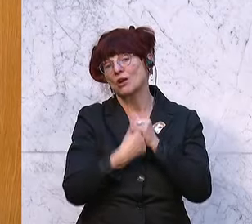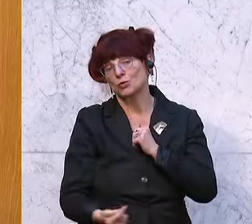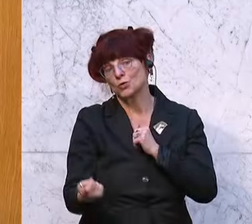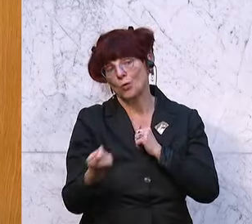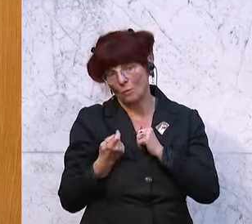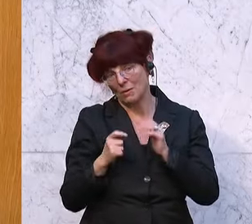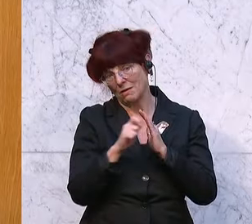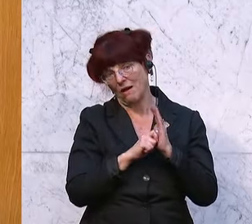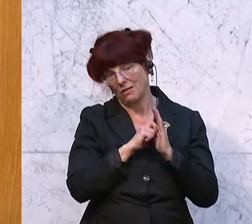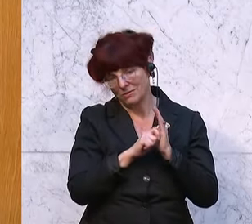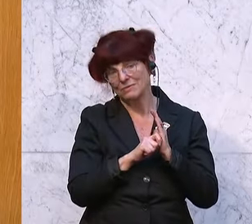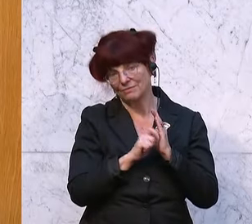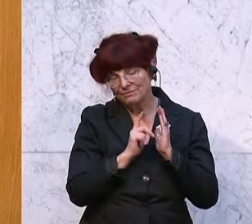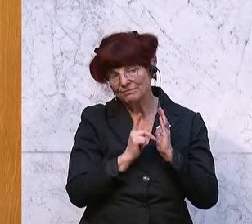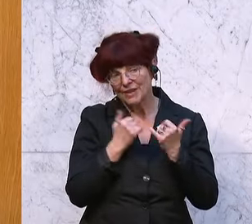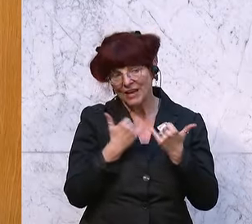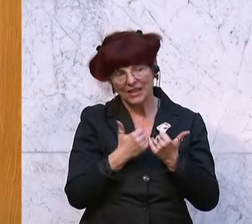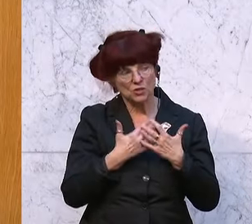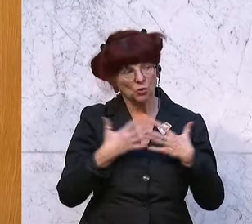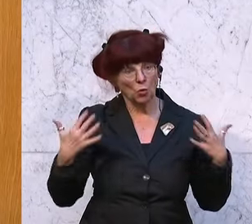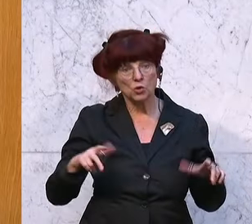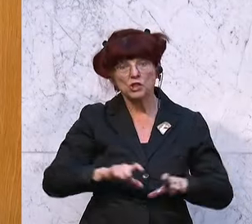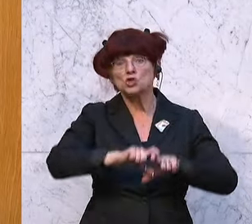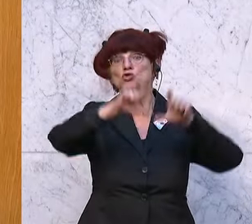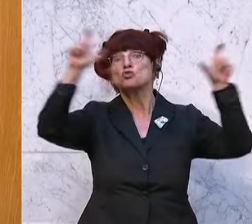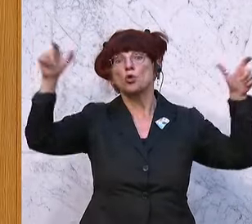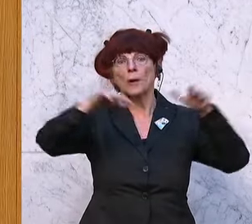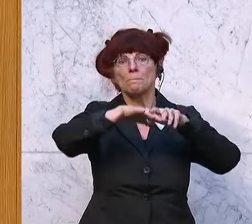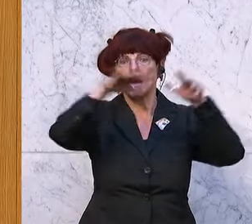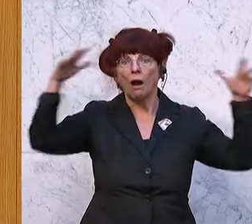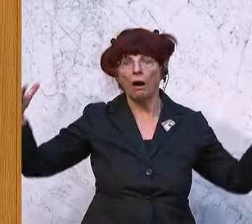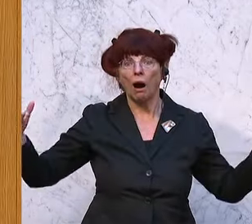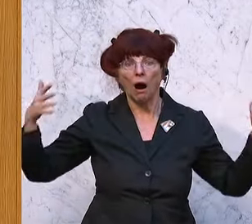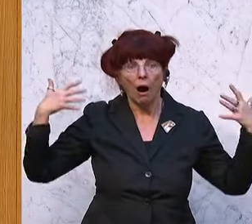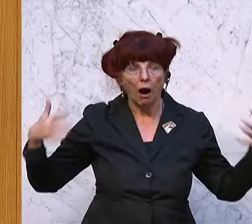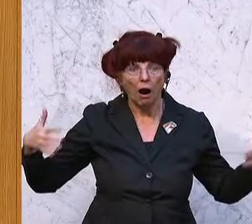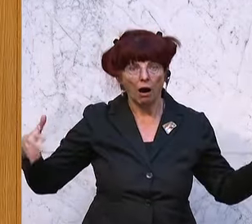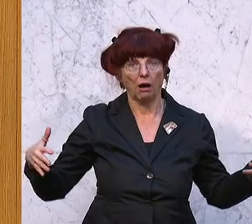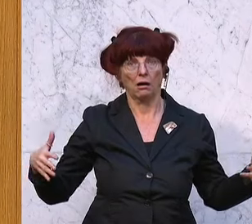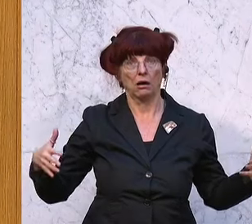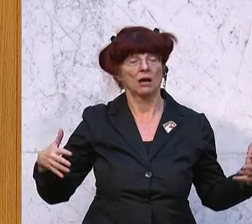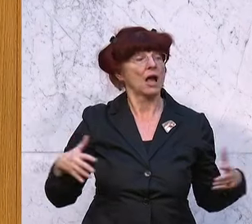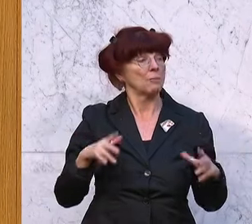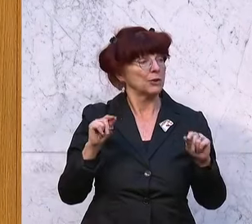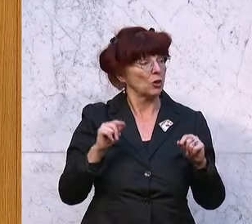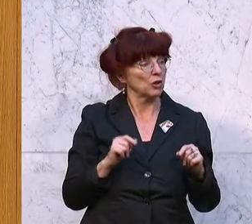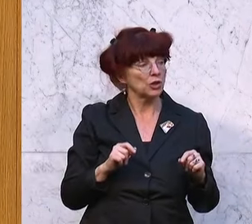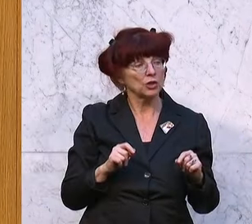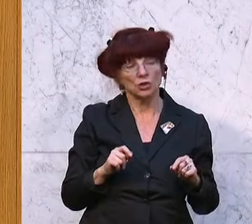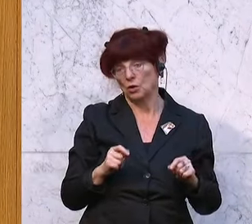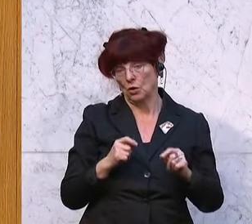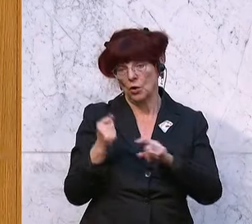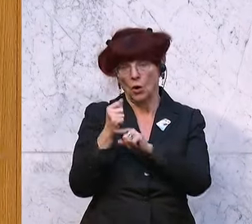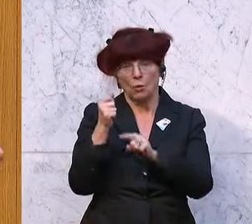der entscheidende Punkt. Jetzt ist der riesengroße Schuldenberg da, gigantisch. Und das heißt ja nur, dass der Budgetvollzug, die